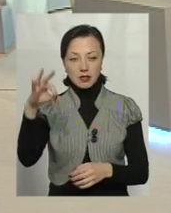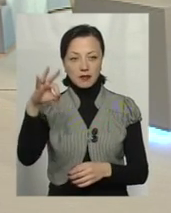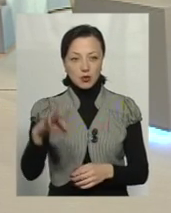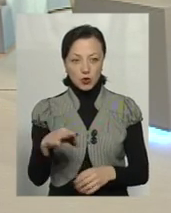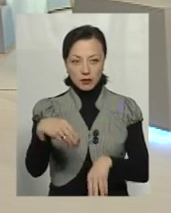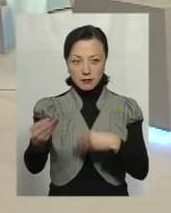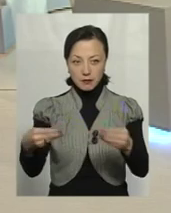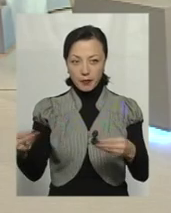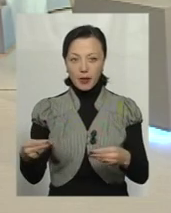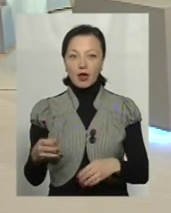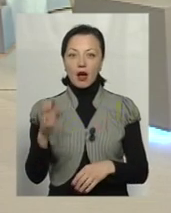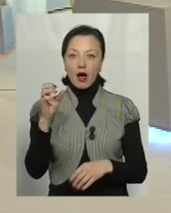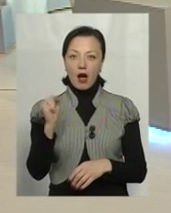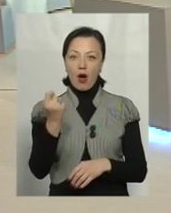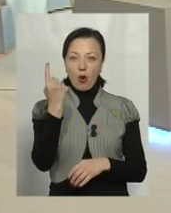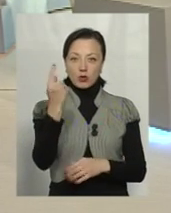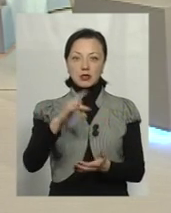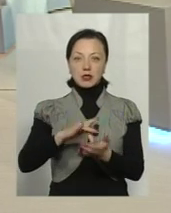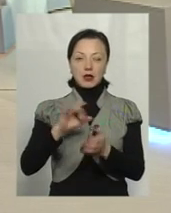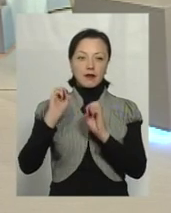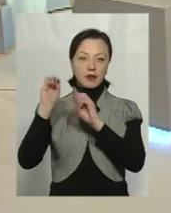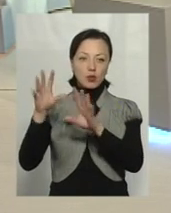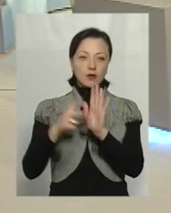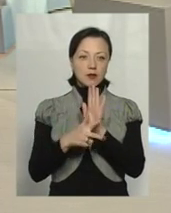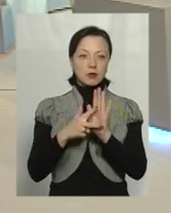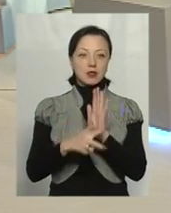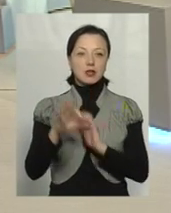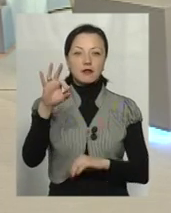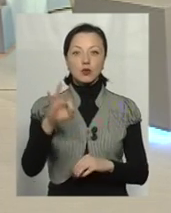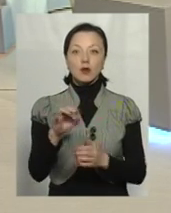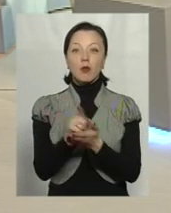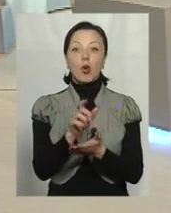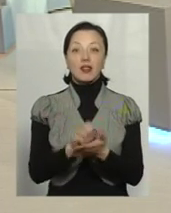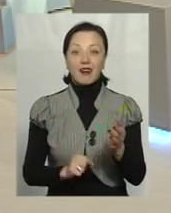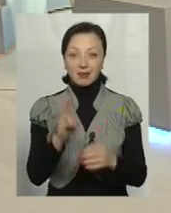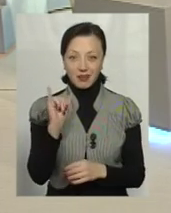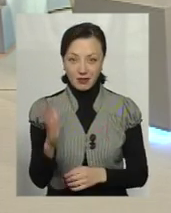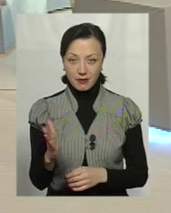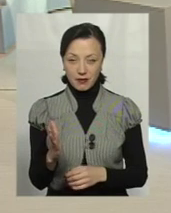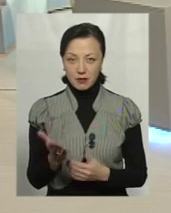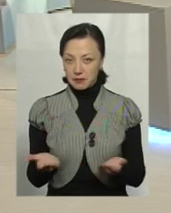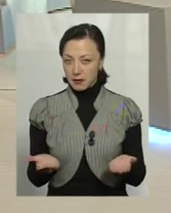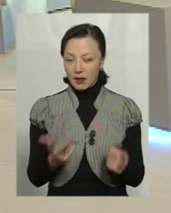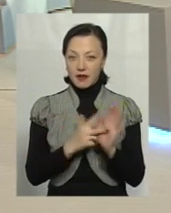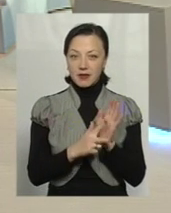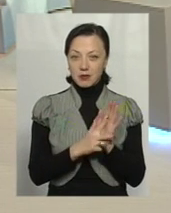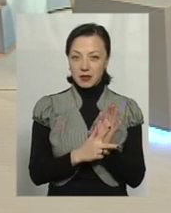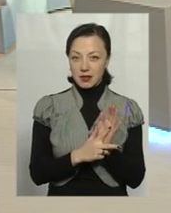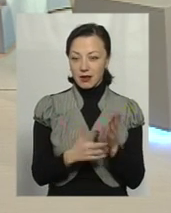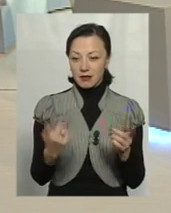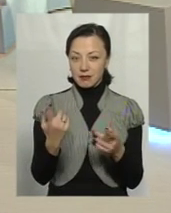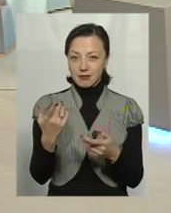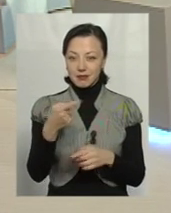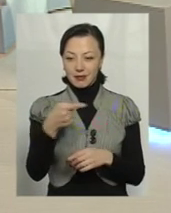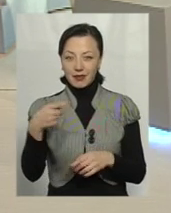а в один центральний віддають 80% податків. 80 на 20 на